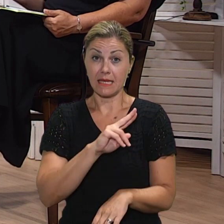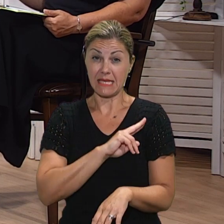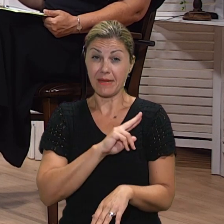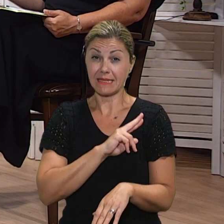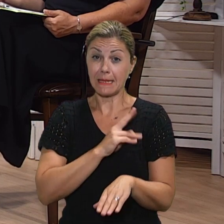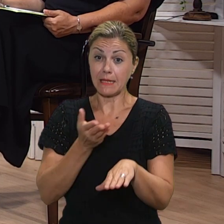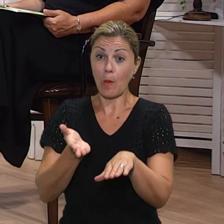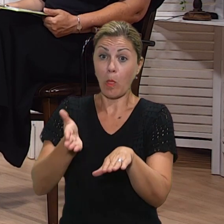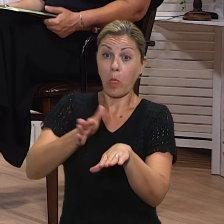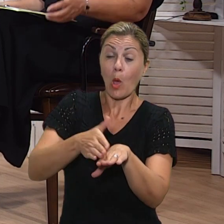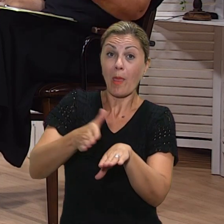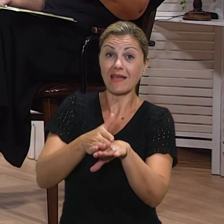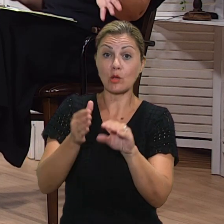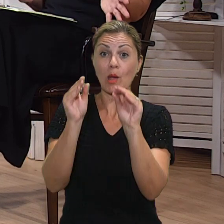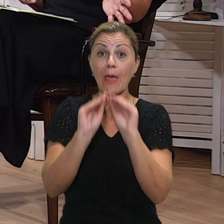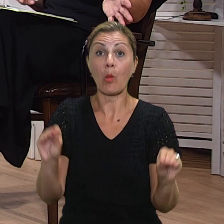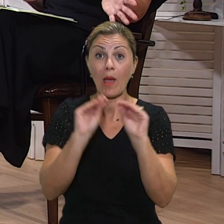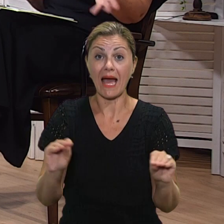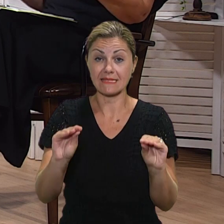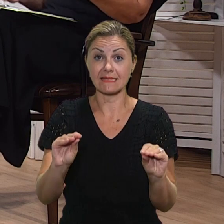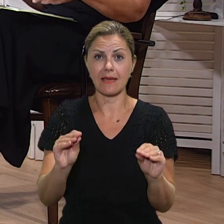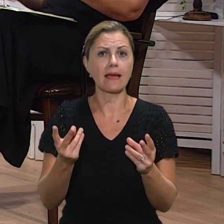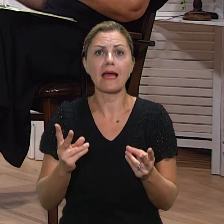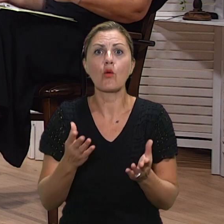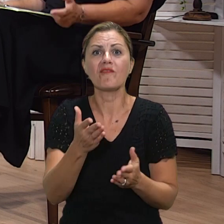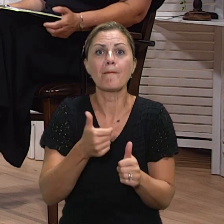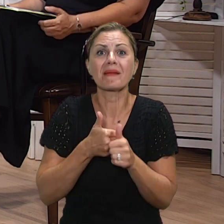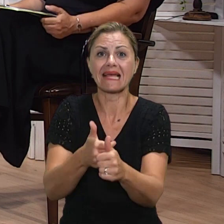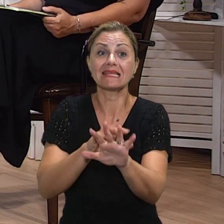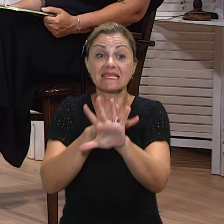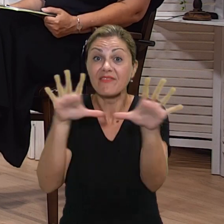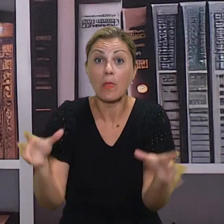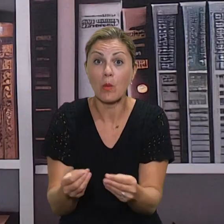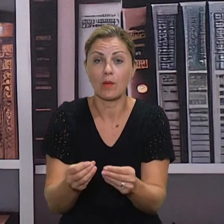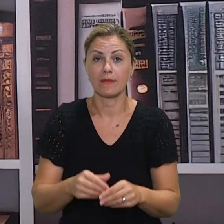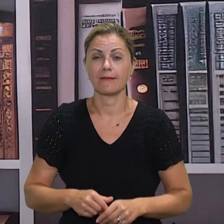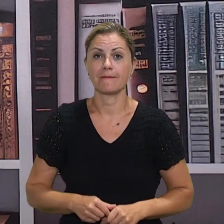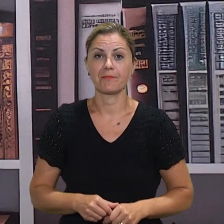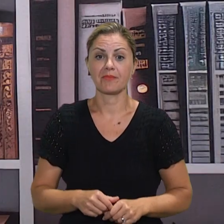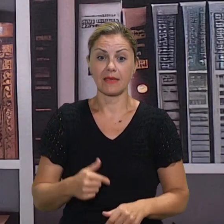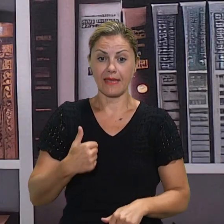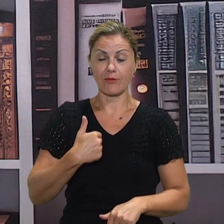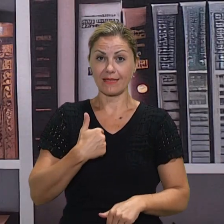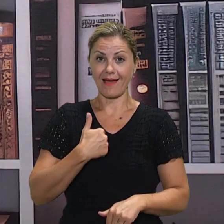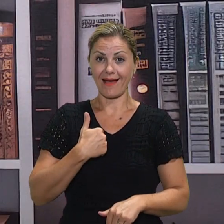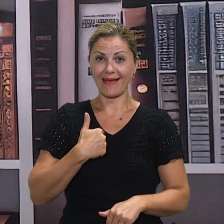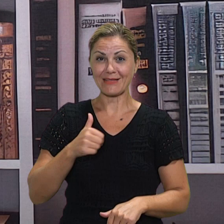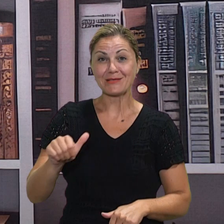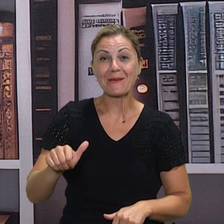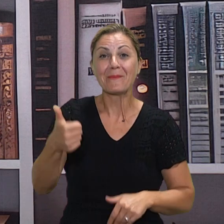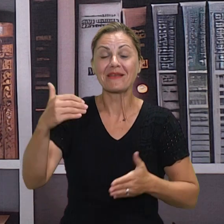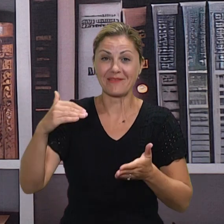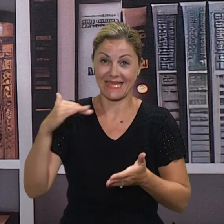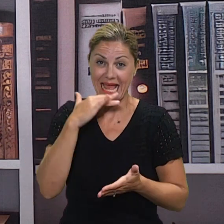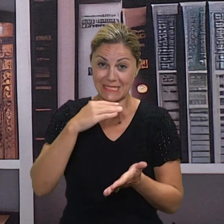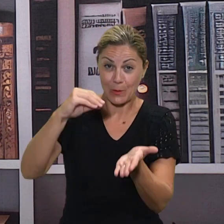trećaša, koji vole matematiku, a kad neko druga generacija voli hrvatski, kako to sve pratite? Jednostavno pratimo ih od samog početka. Zato je dobro